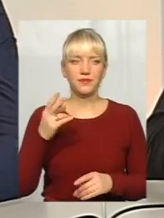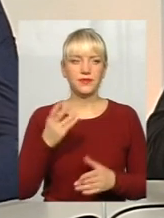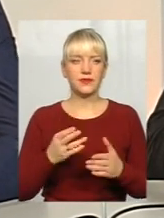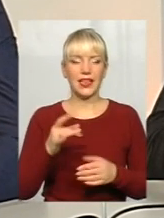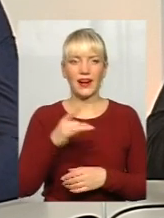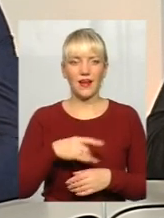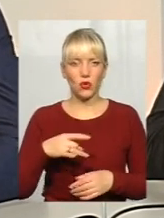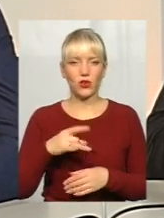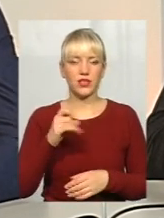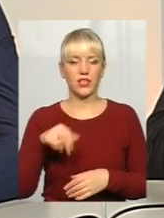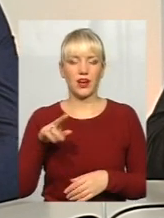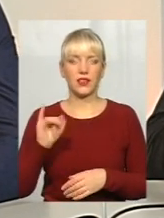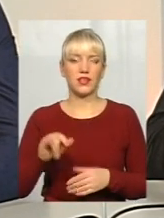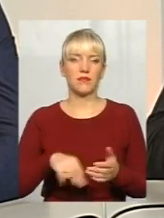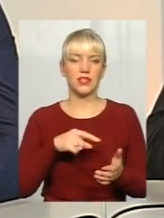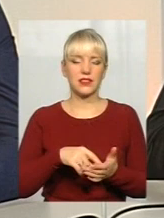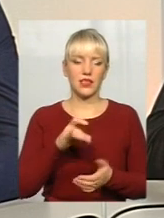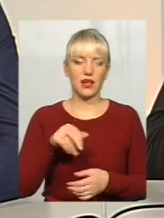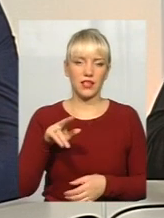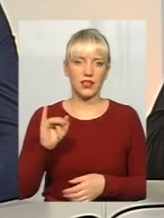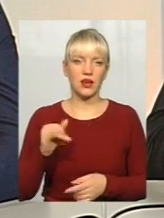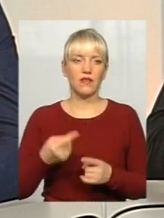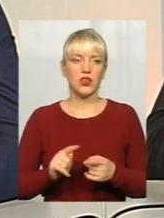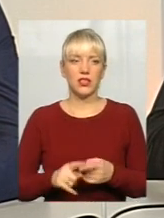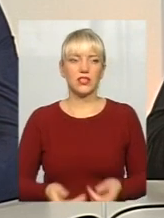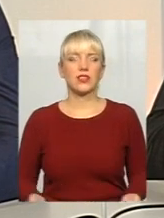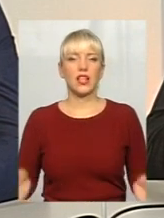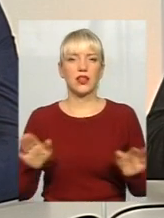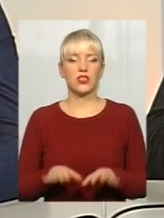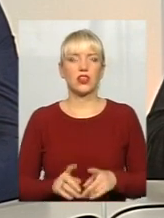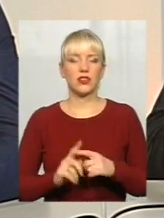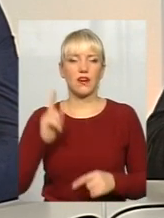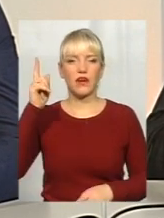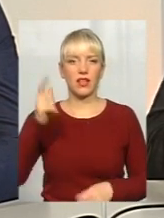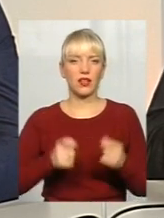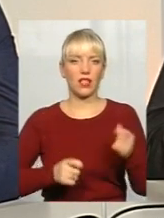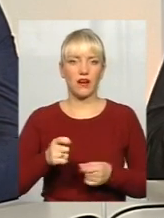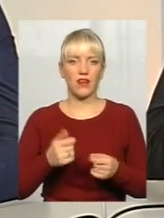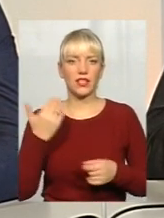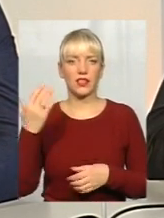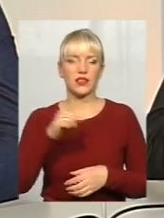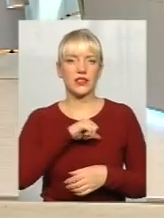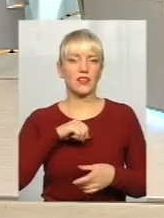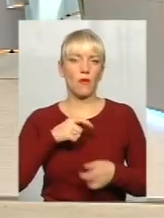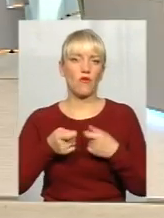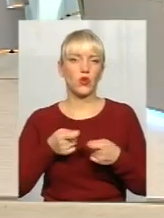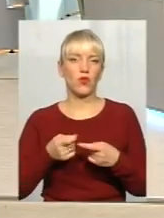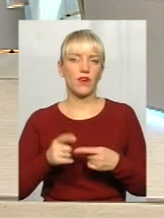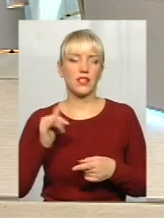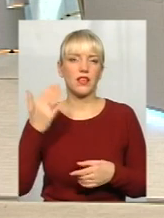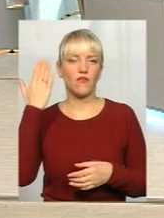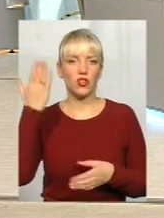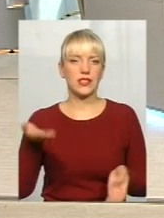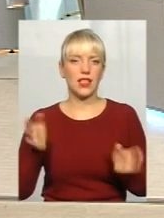значить, районні ради, міські ради і так далі, що вони залишаються, вертикаль влади і їхнє самоврядування, так? Вона залишається, і вони